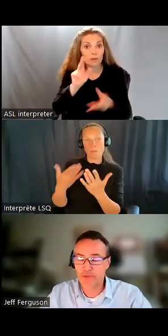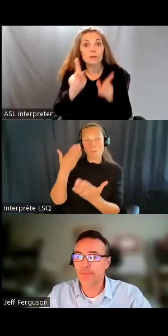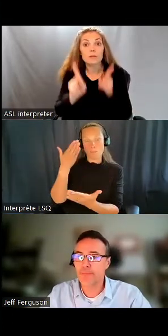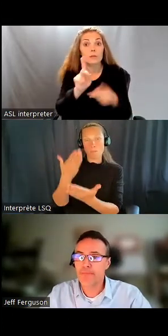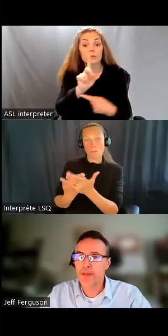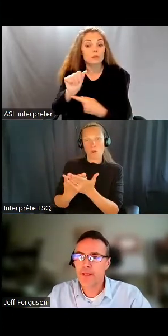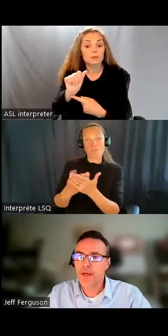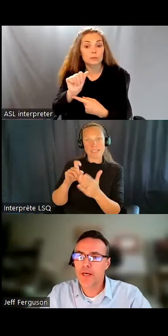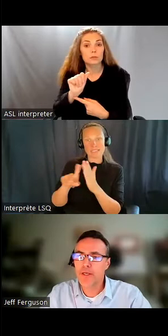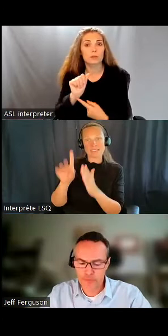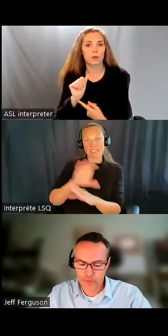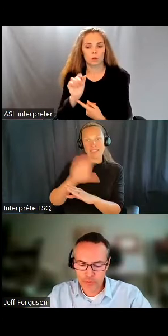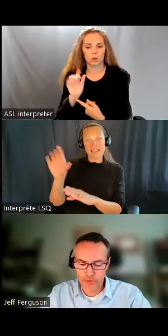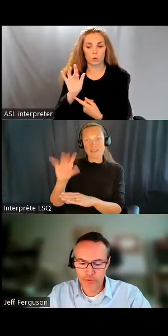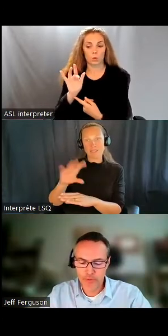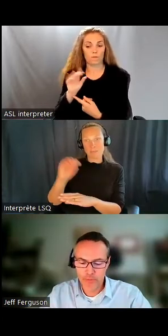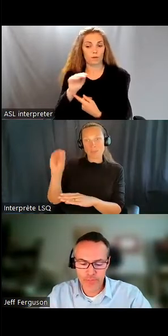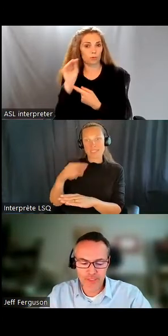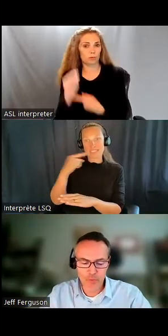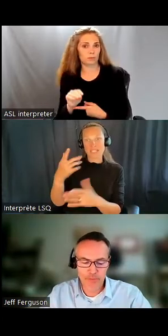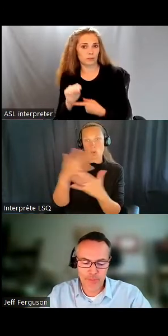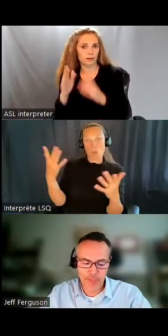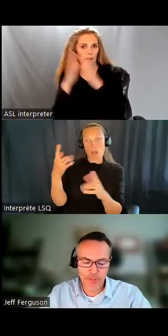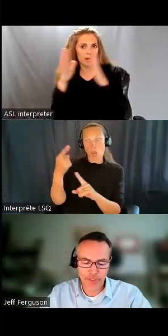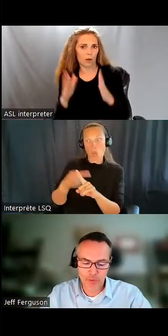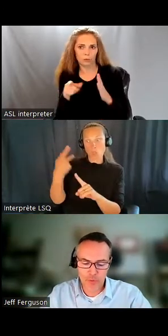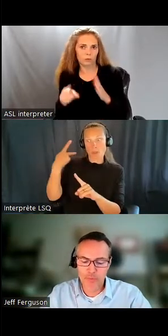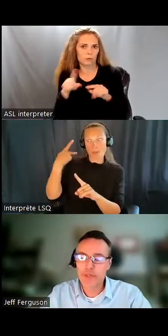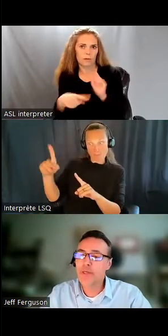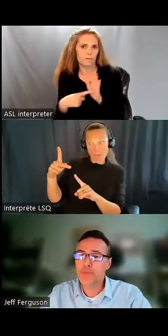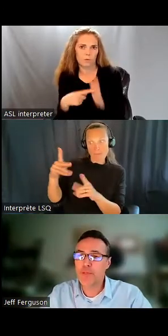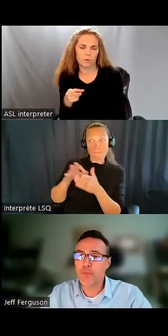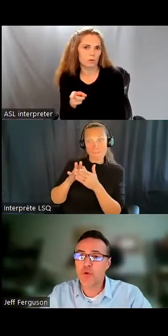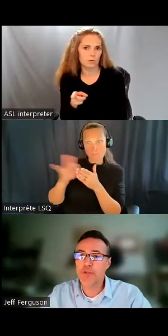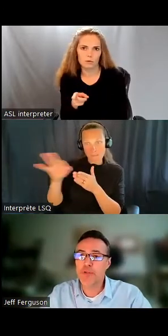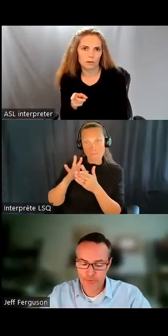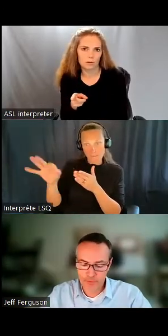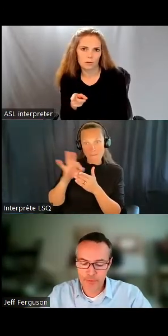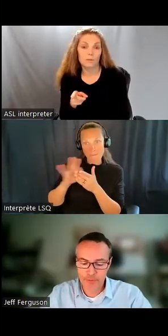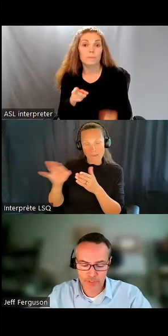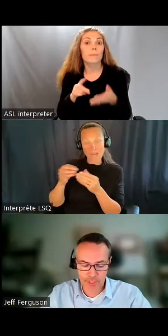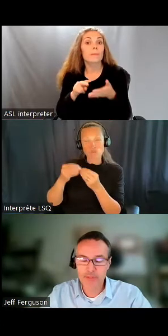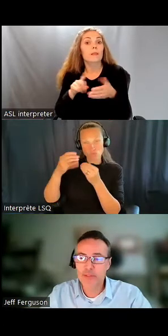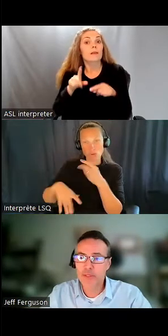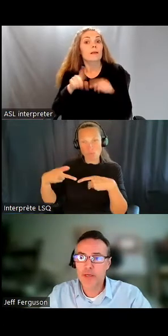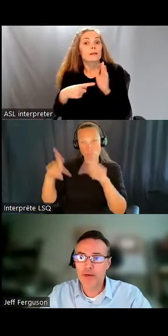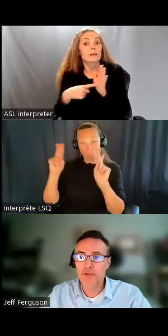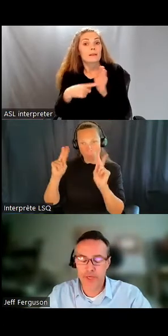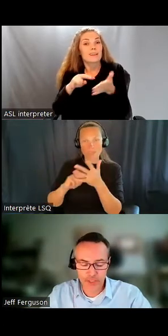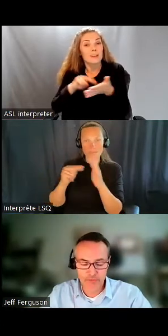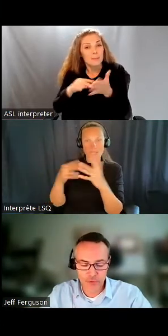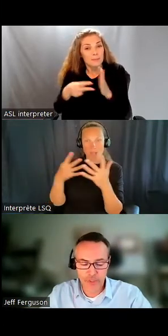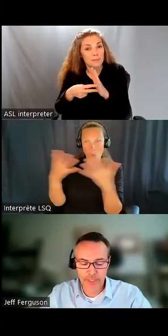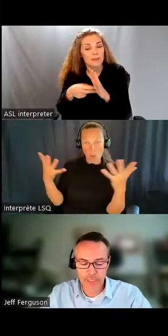déficience handicapée vivent dans des logements inabordables. Inabordables, ça veut dire que les gens dépensent